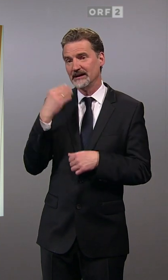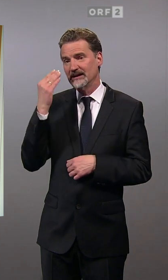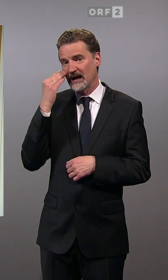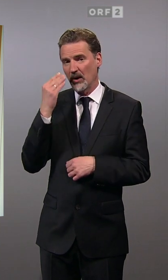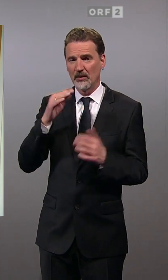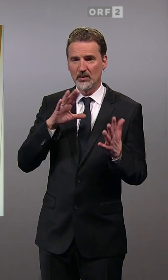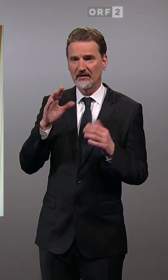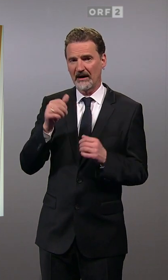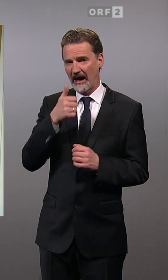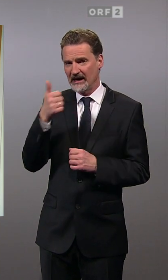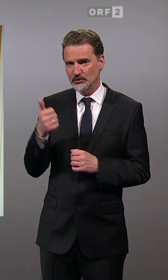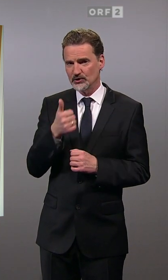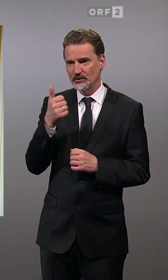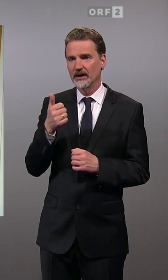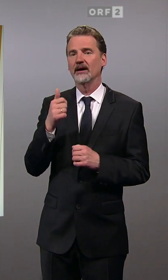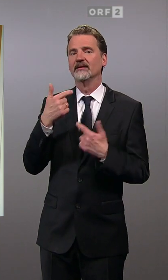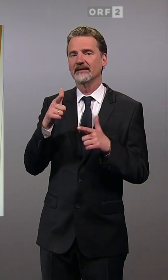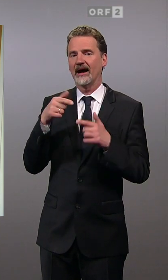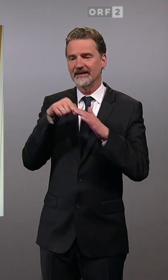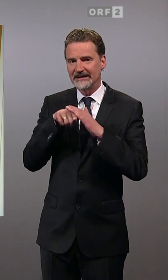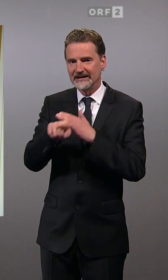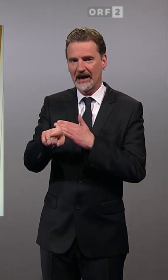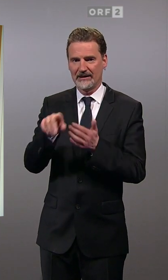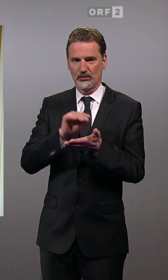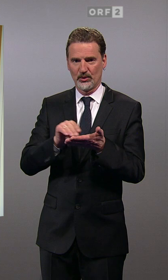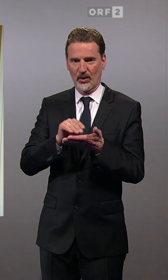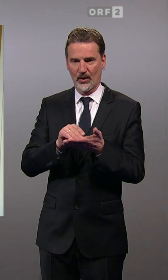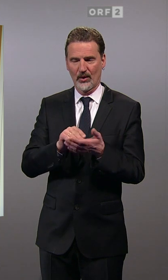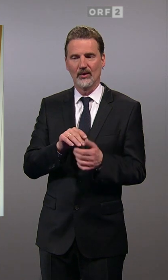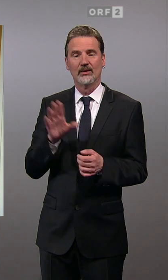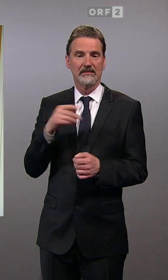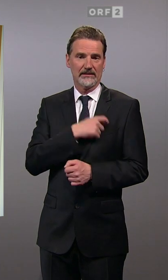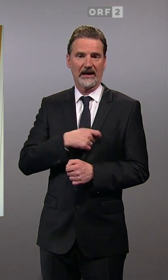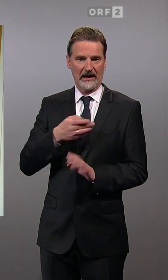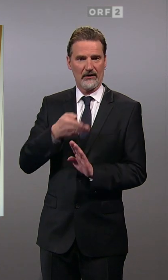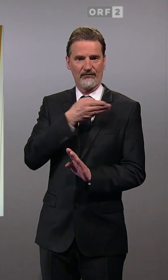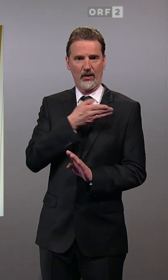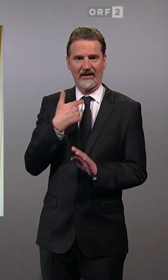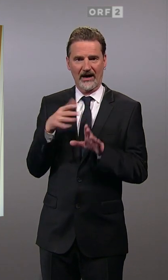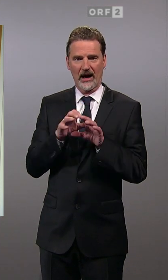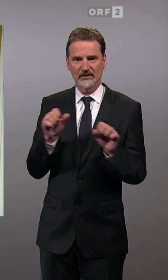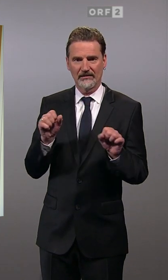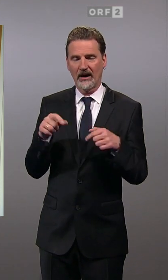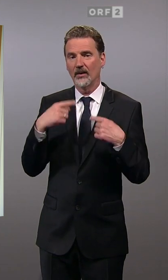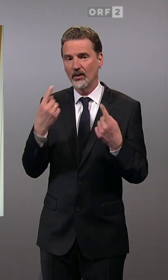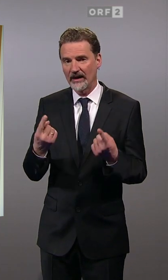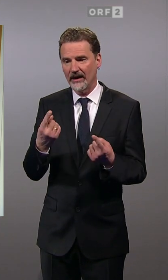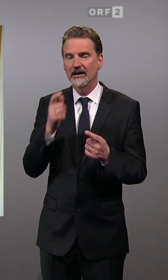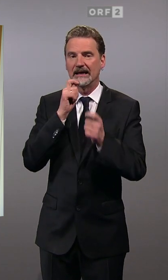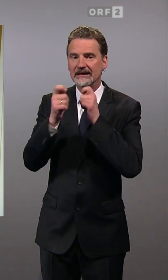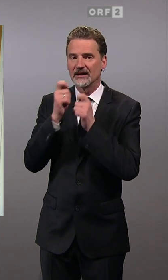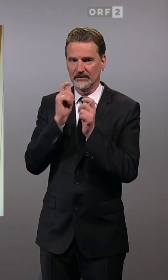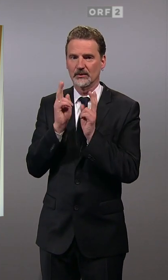etwa einer knappen Stunde eingelassen ins Büro und das ist mit der Partei ausgemacht und werde dann auch das eine oder andere Interview